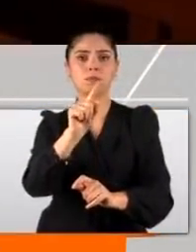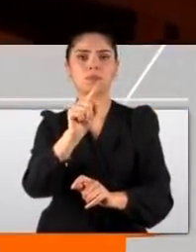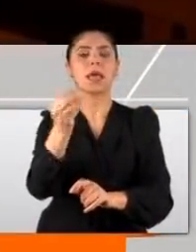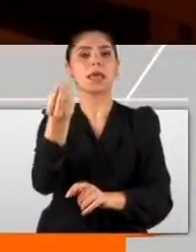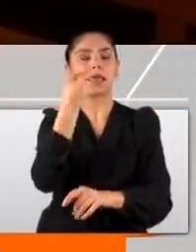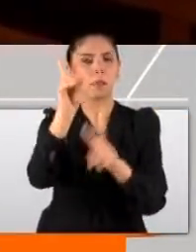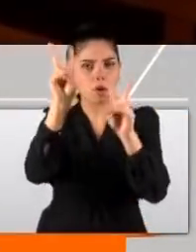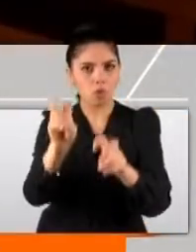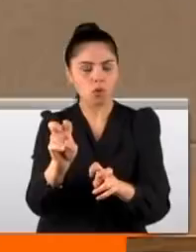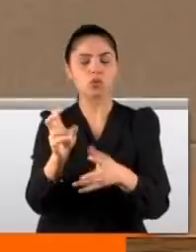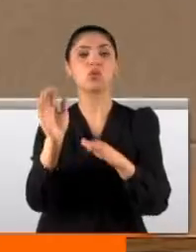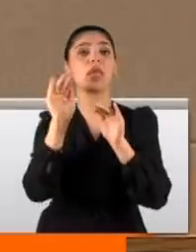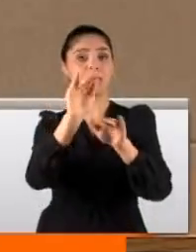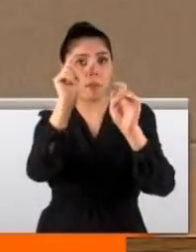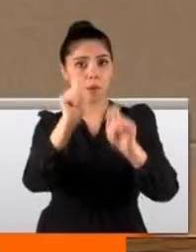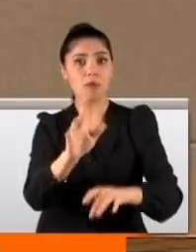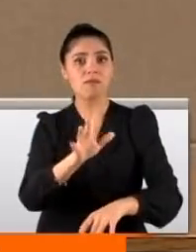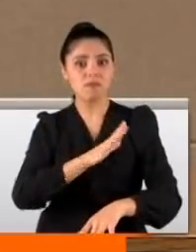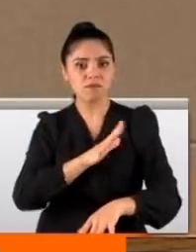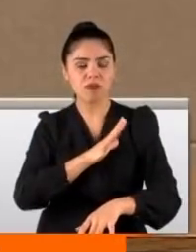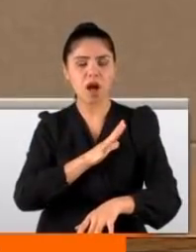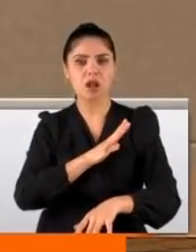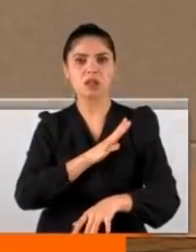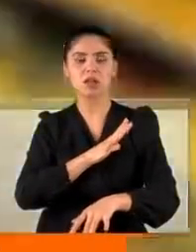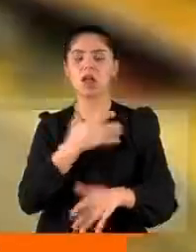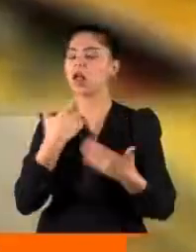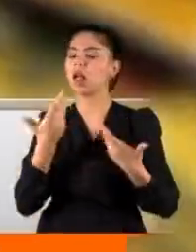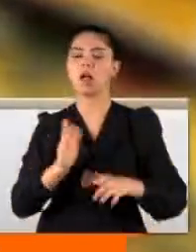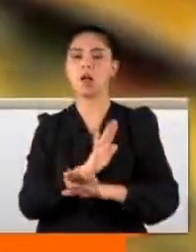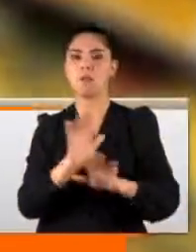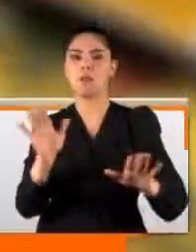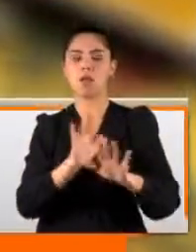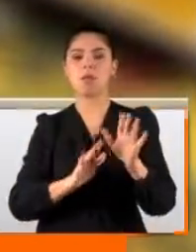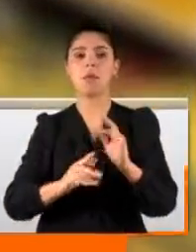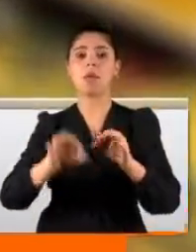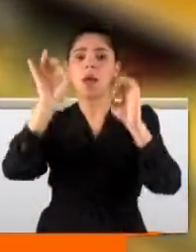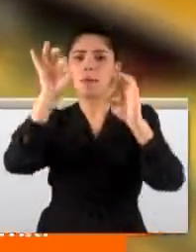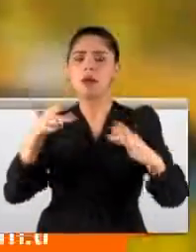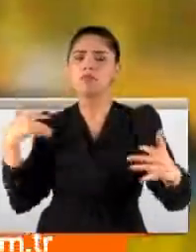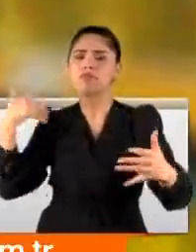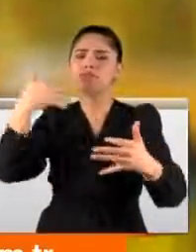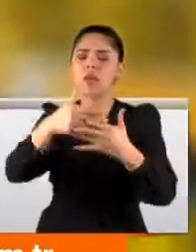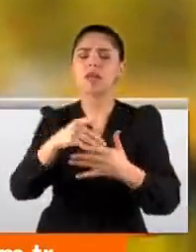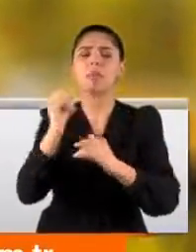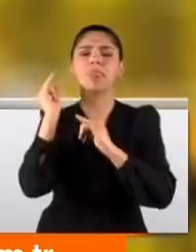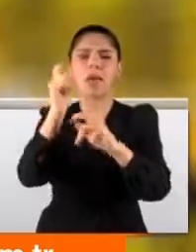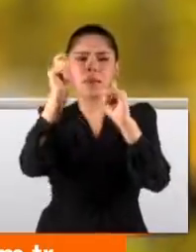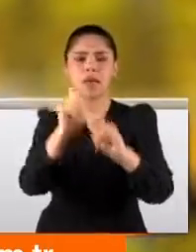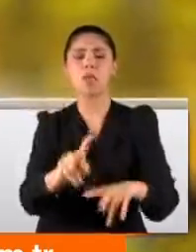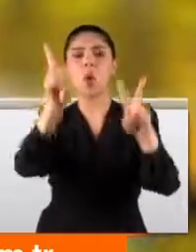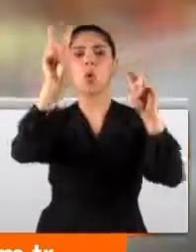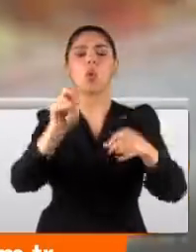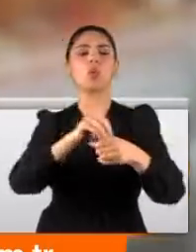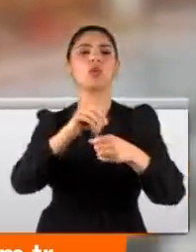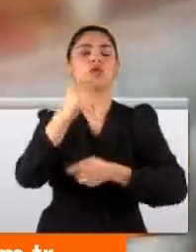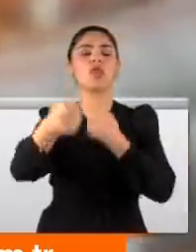gıdada stokçuluk yani yenilir yutulur bir şey değil. Başından beri tepki gösterdiği konu için Ticaret Bakanı